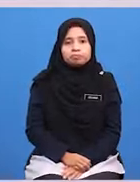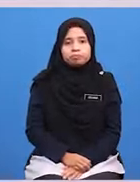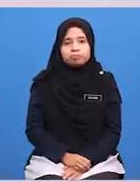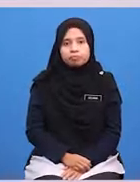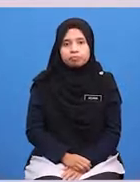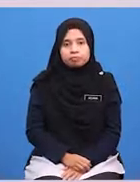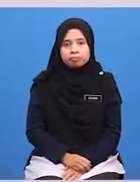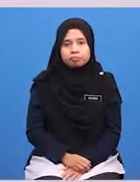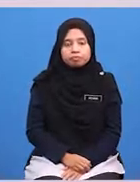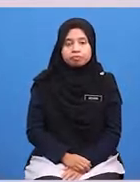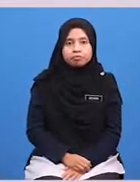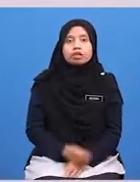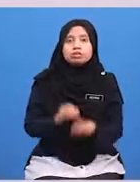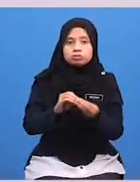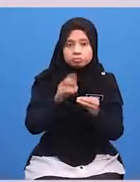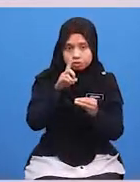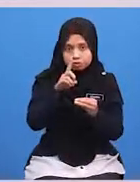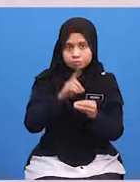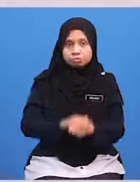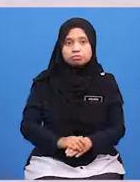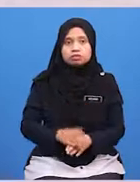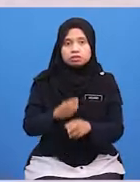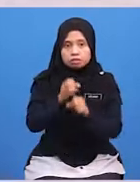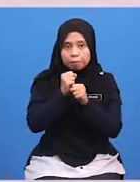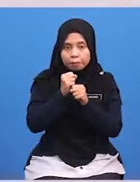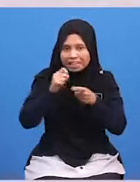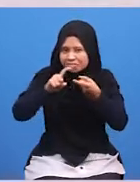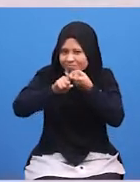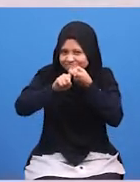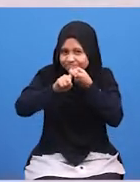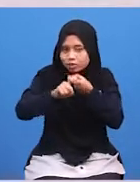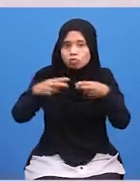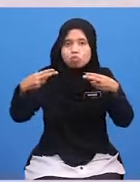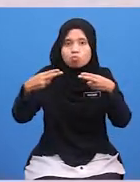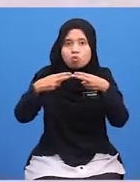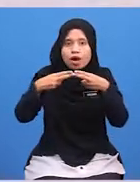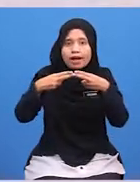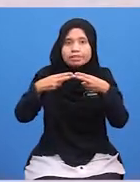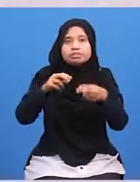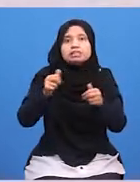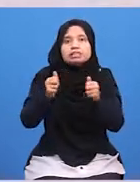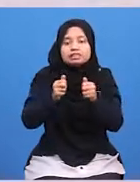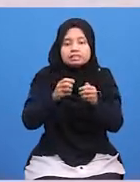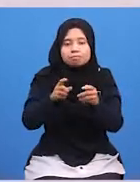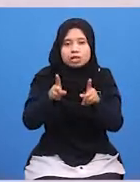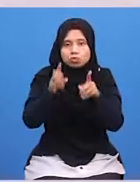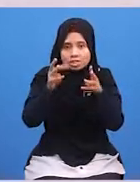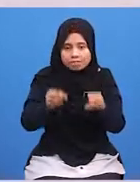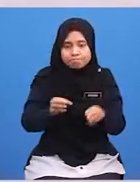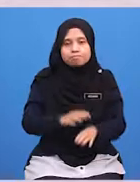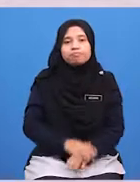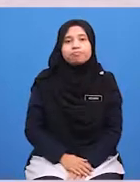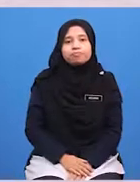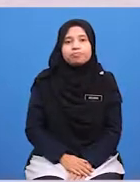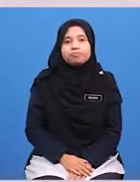Memulikan Tetamu Yang pertama Dapat Dapat Mengerakkan Hubungan Silaturahim Sesama Kita